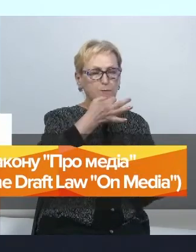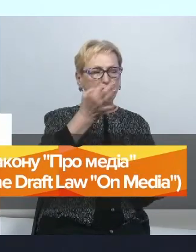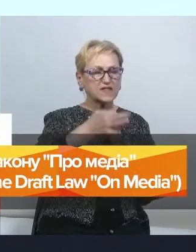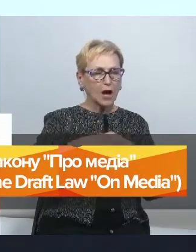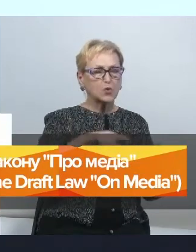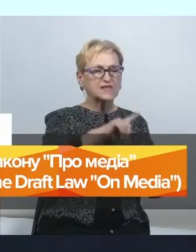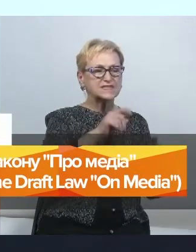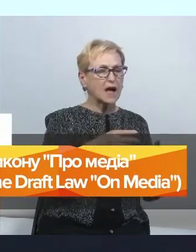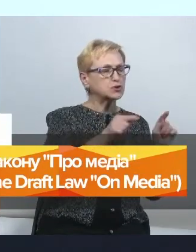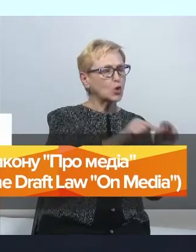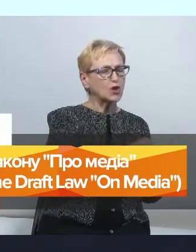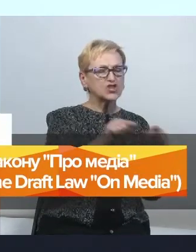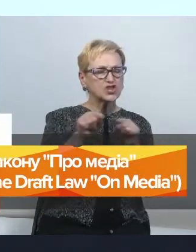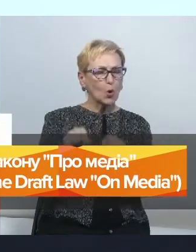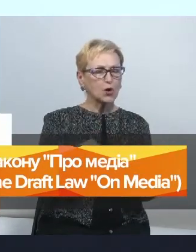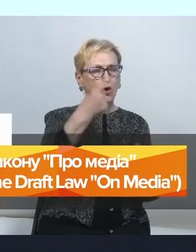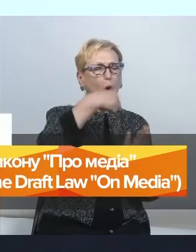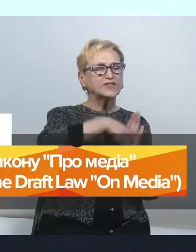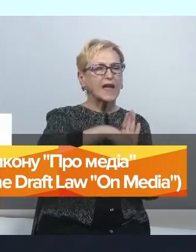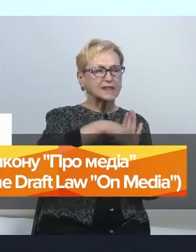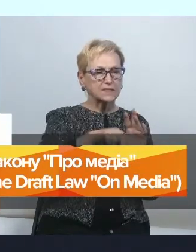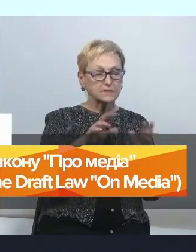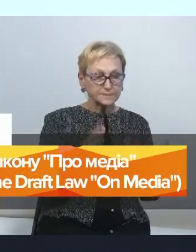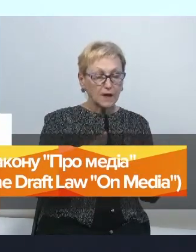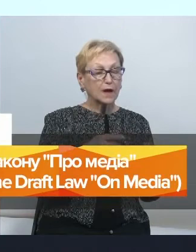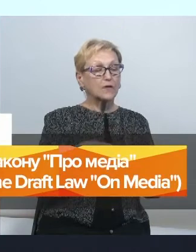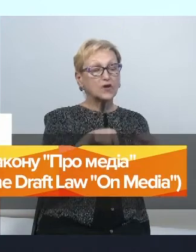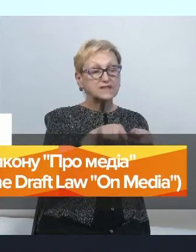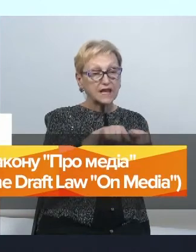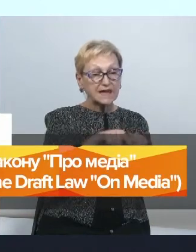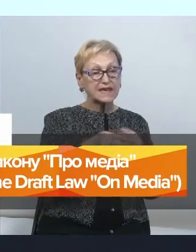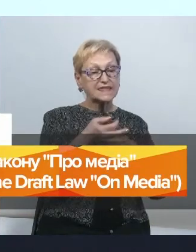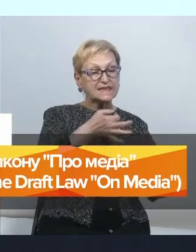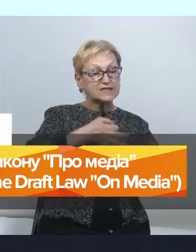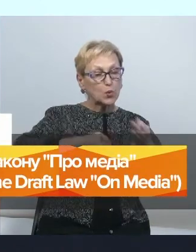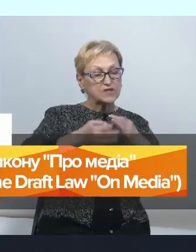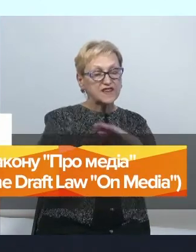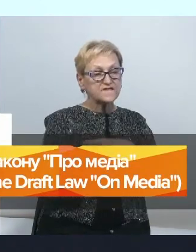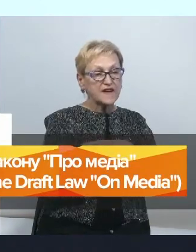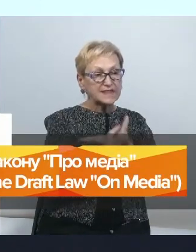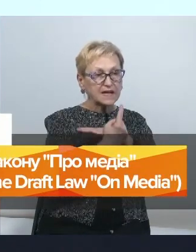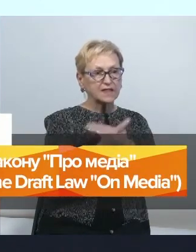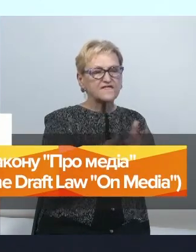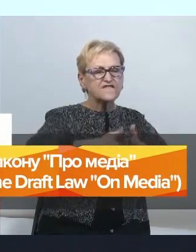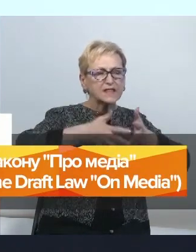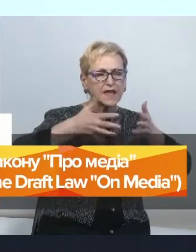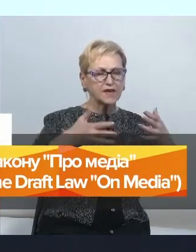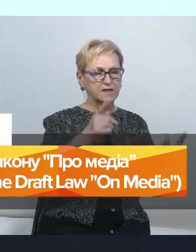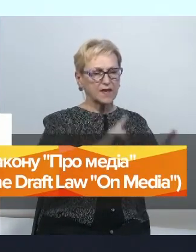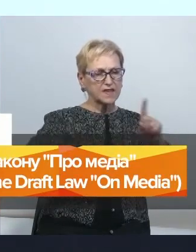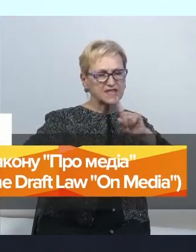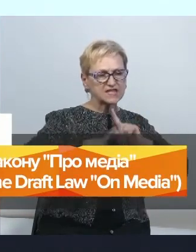І це одна з причин, чому викликали такі великі дискусії і виникли, скажімо так, великі дискусії.